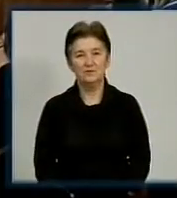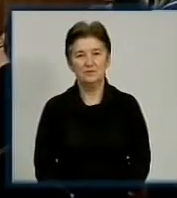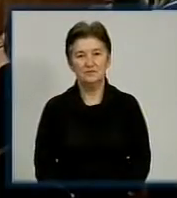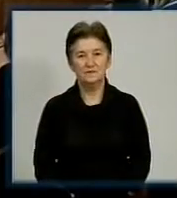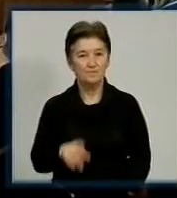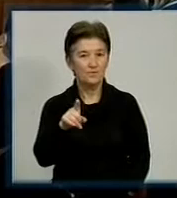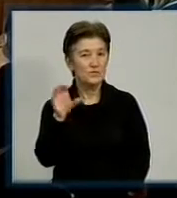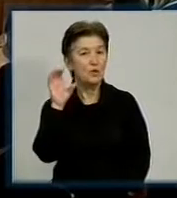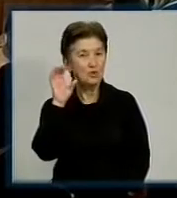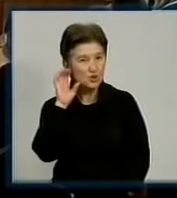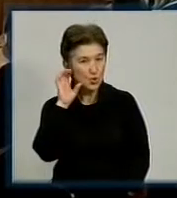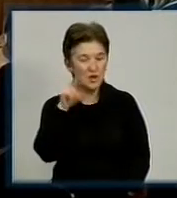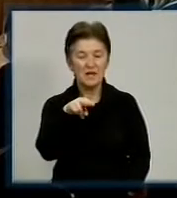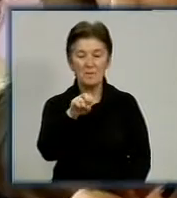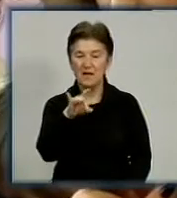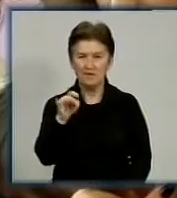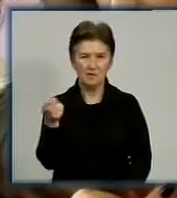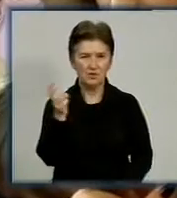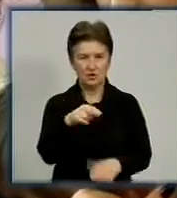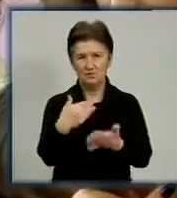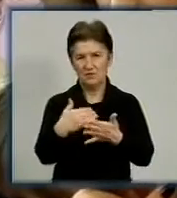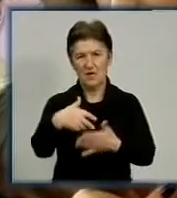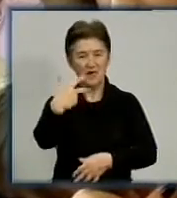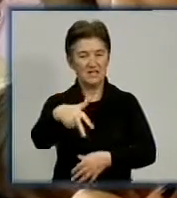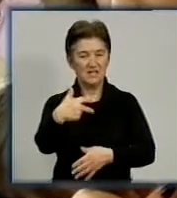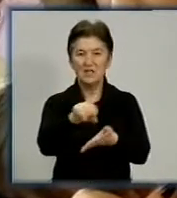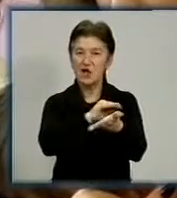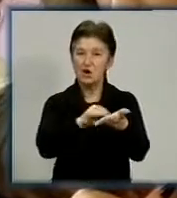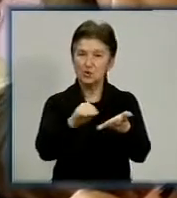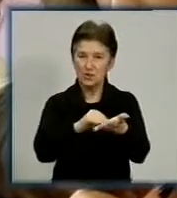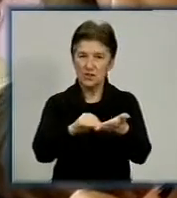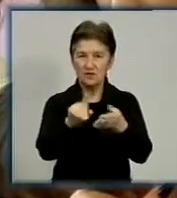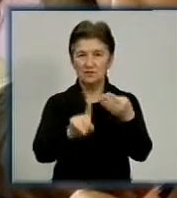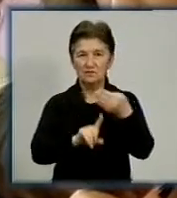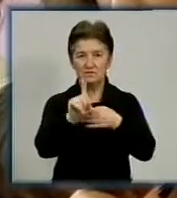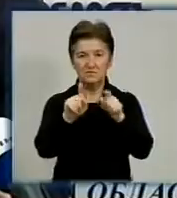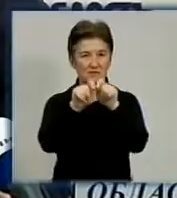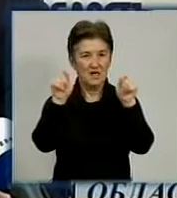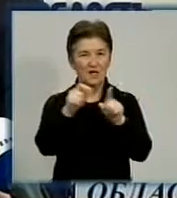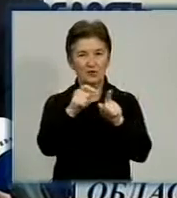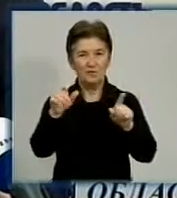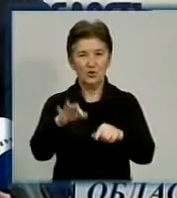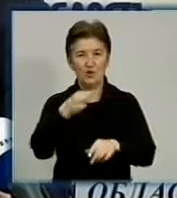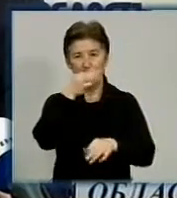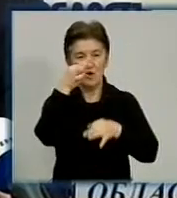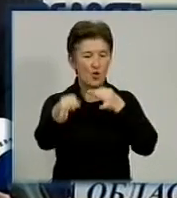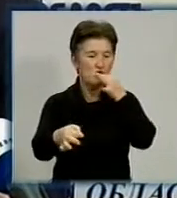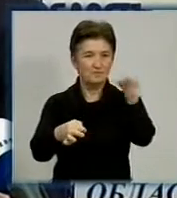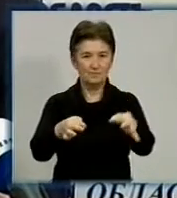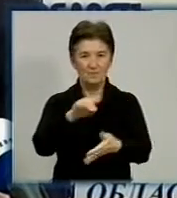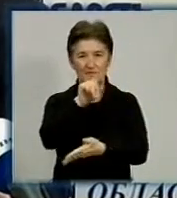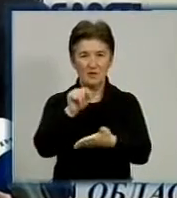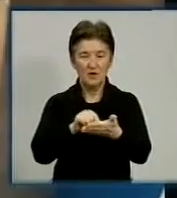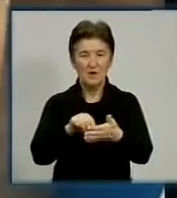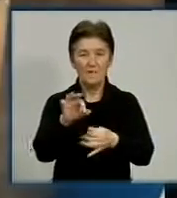Послухати Олександра Петіка прийшло зу три десятки журналістів. Прес-конференцію він почав зі вступного слова, потім почав відповідати на питання. Одна з них